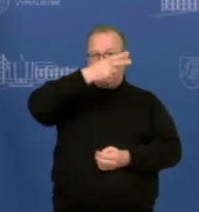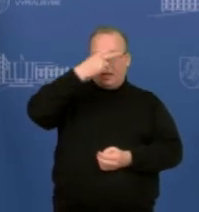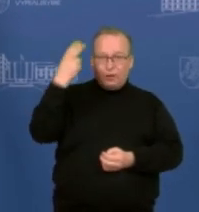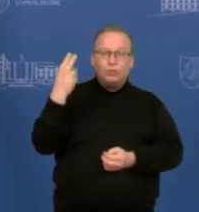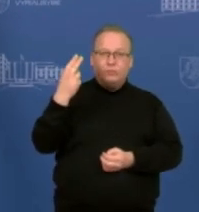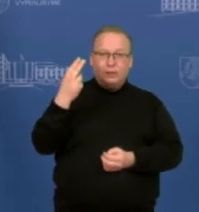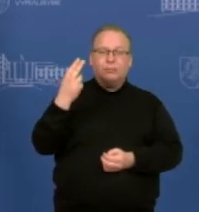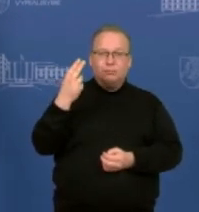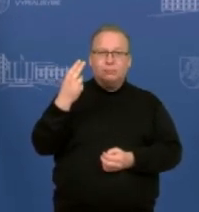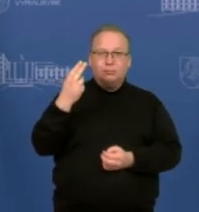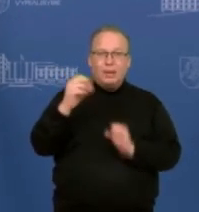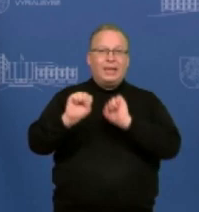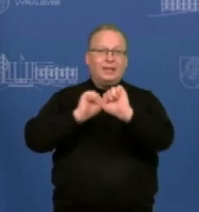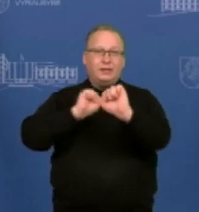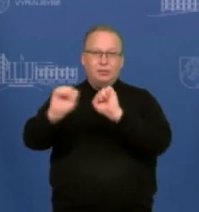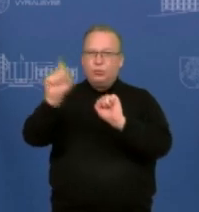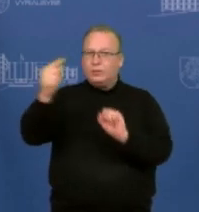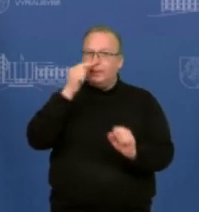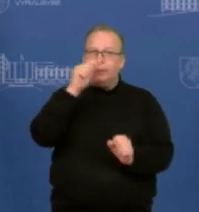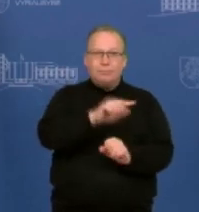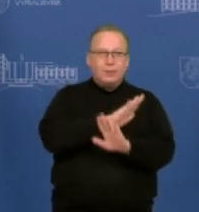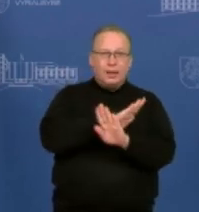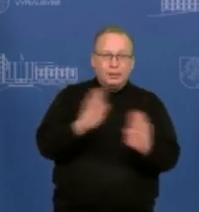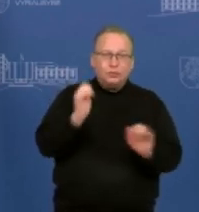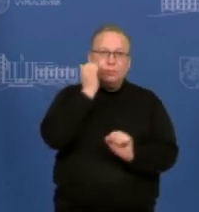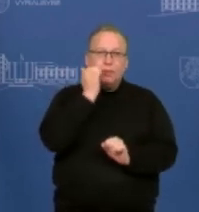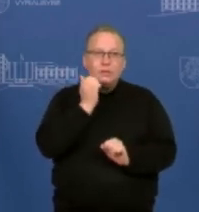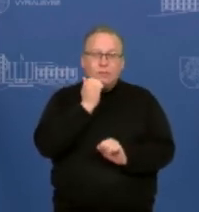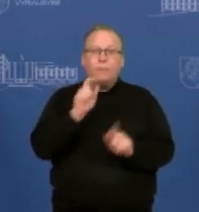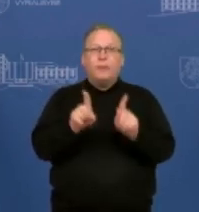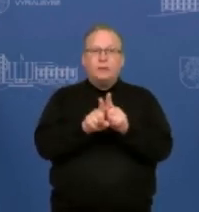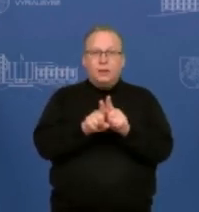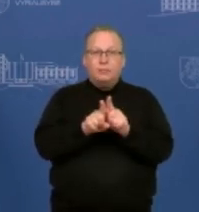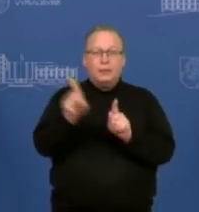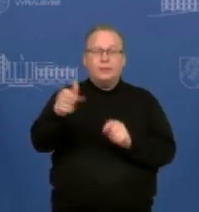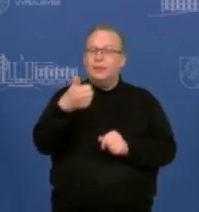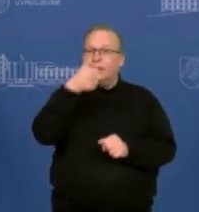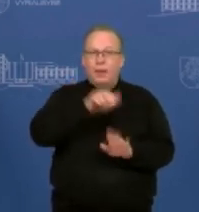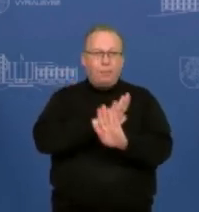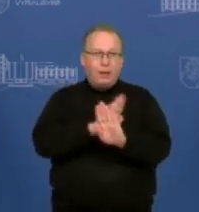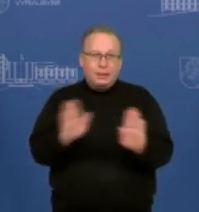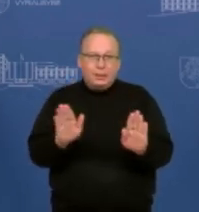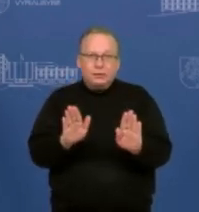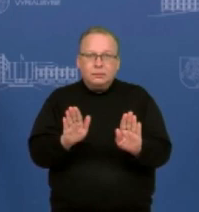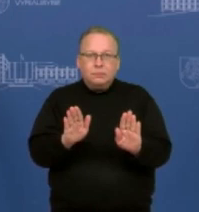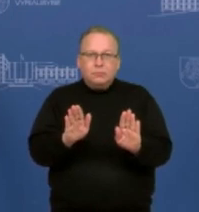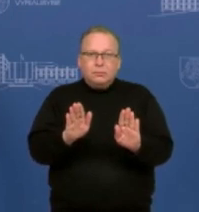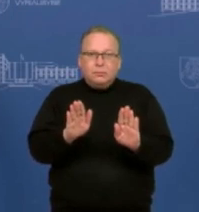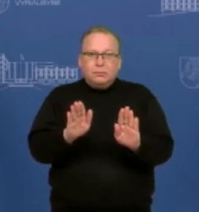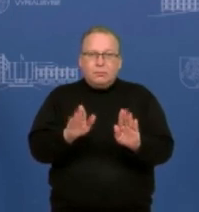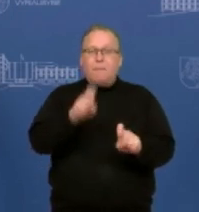strategijos, kad taip tariant, joks agresyvus, tarduotinis veikėjas nemėgins kokiu nors būdu